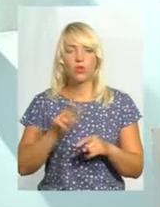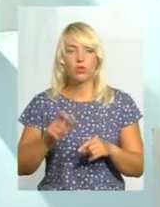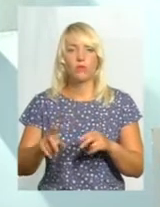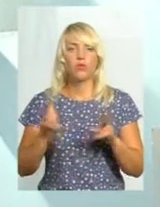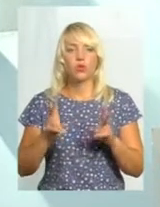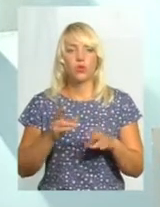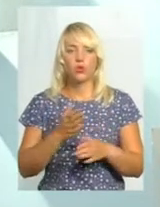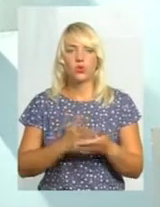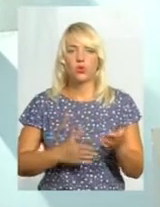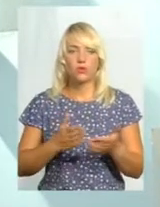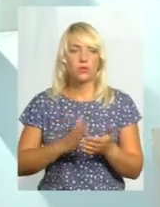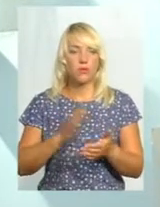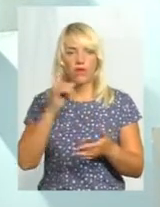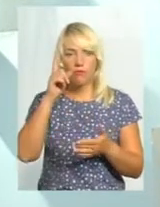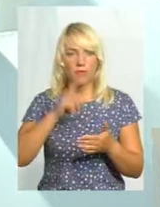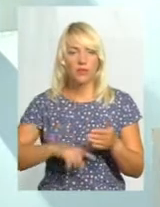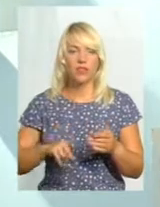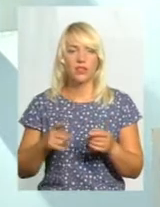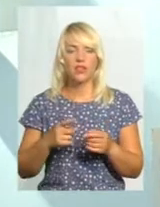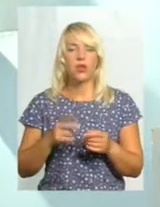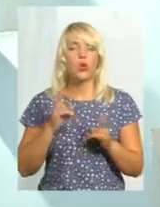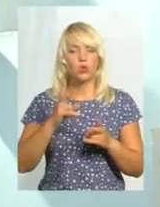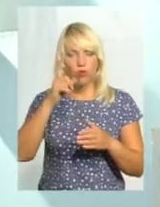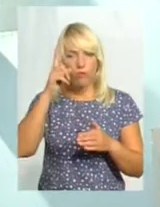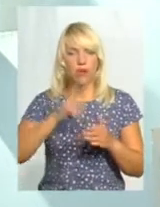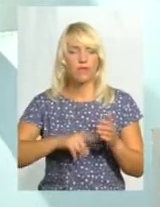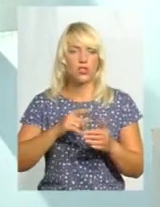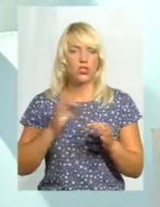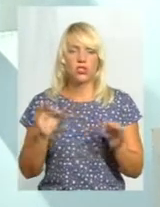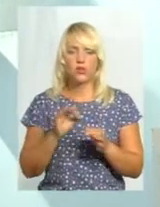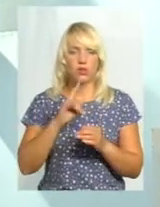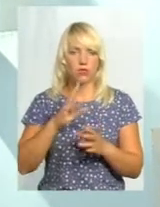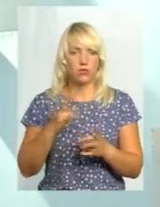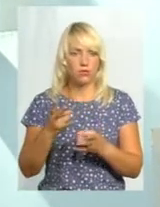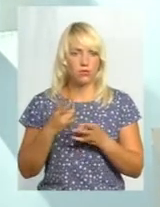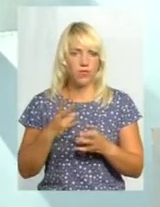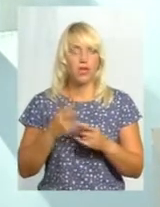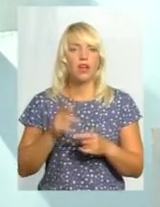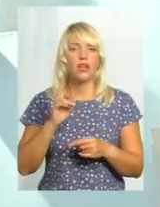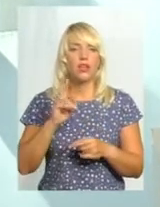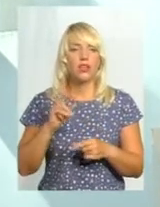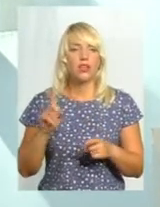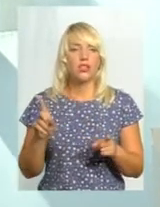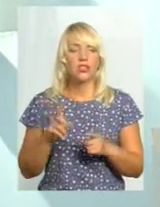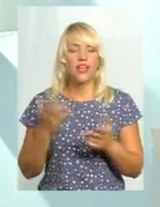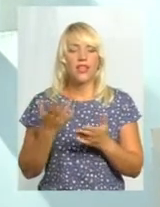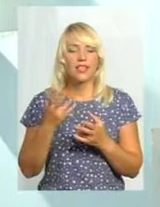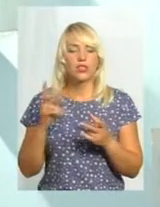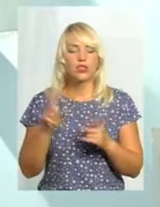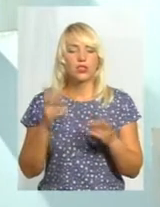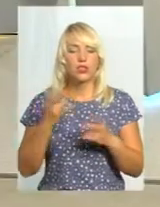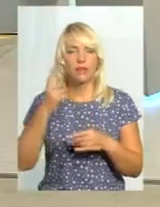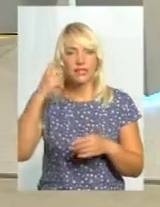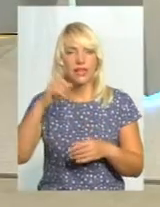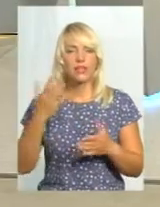впевнені в тому, що вони ніколи від цього не постраждають, що їм необхідно знати і на які хитрощі йдуть, в принципі, люди, або